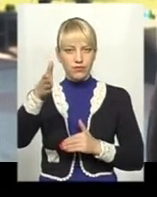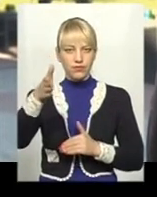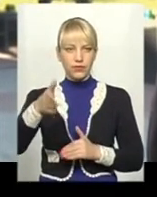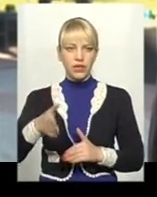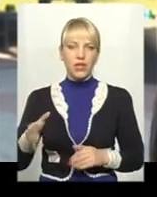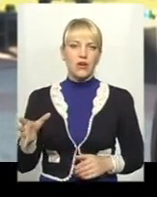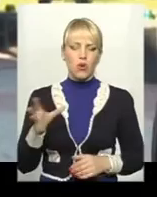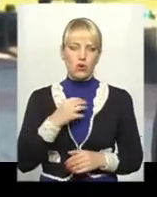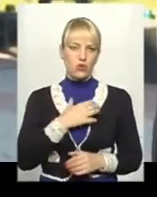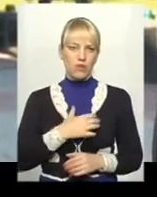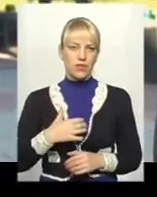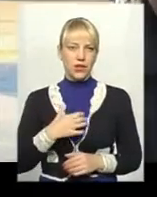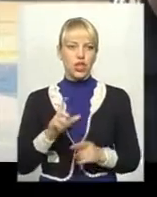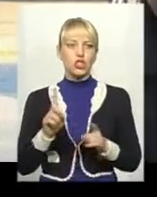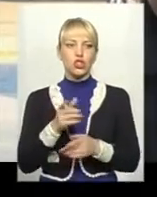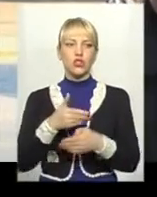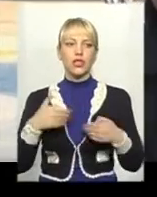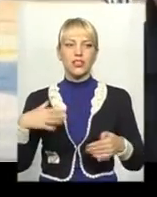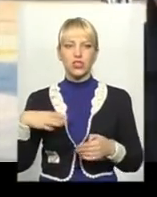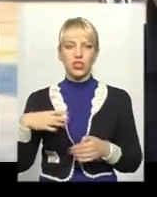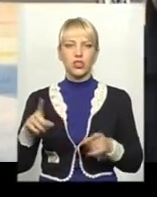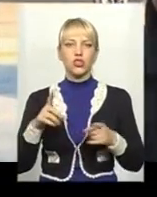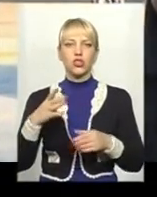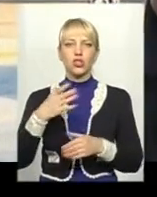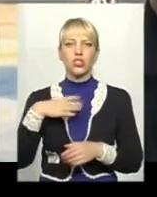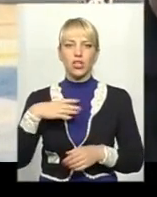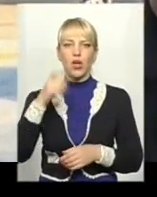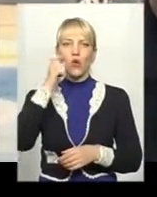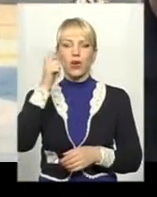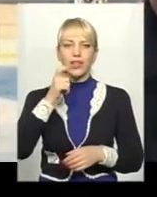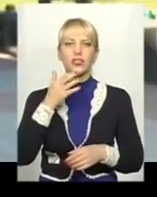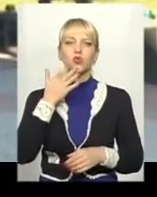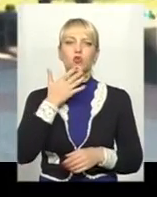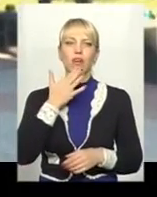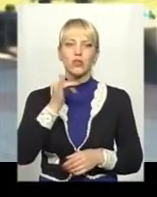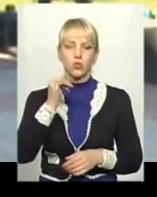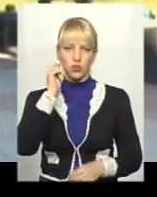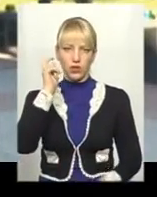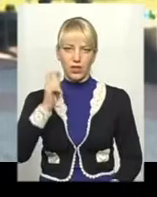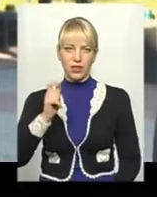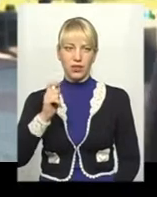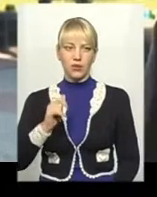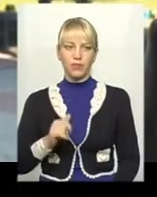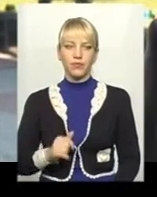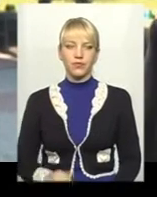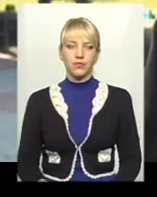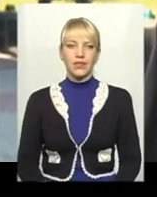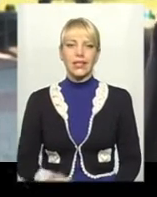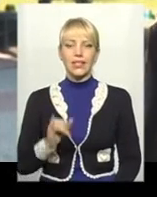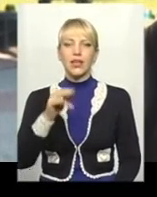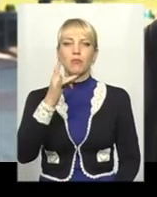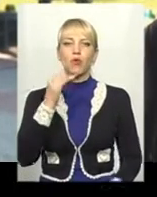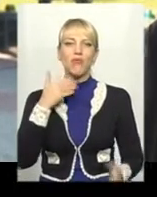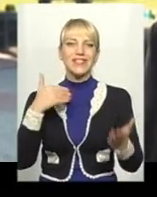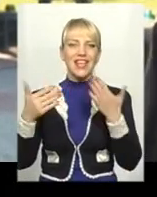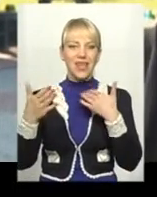основне передбачив, що нас чекає, що чекає українську націю, Україну. І в контексті навіть взаємин з поляками нині. Я вже